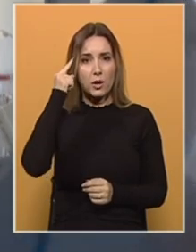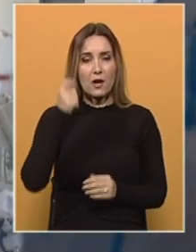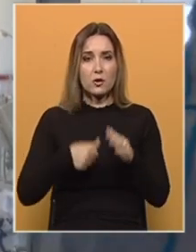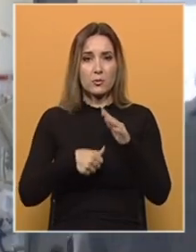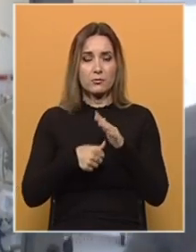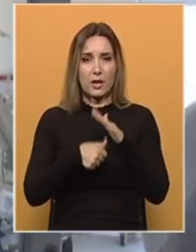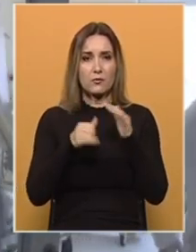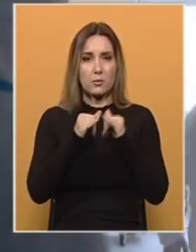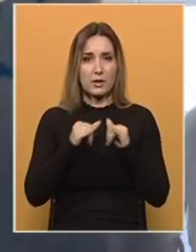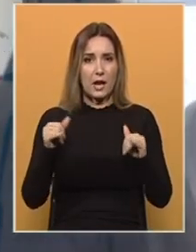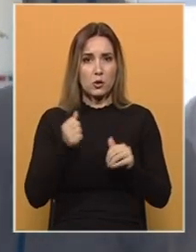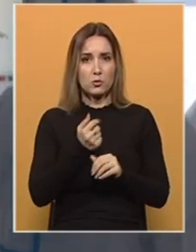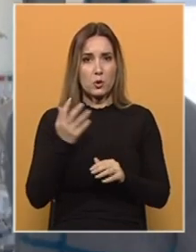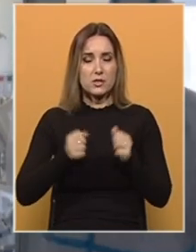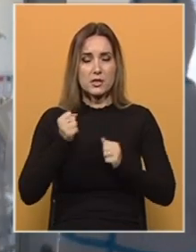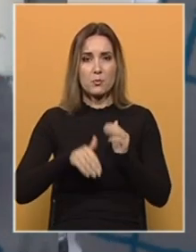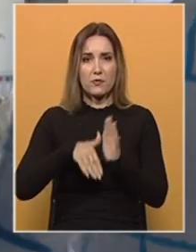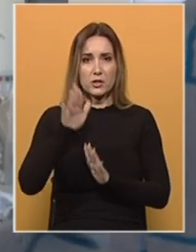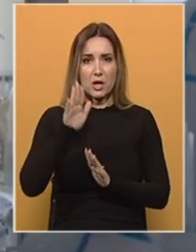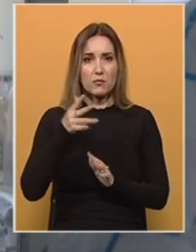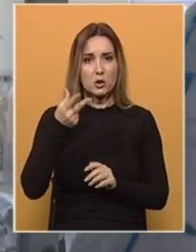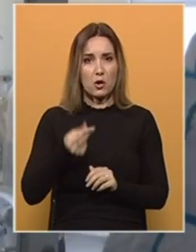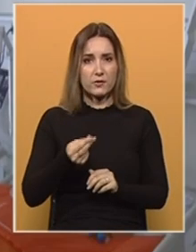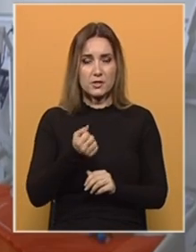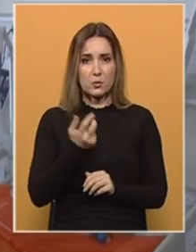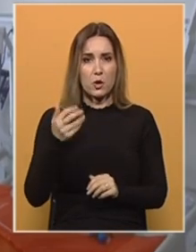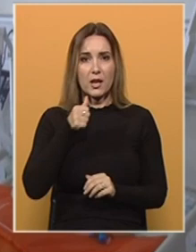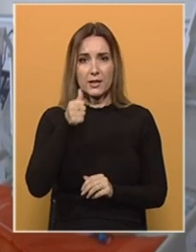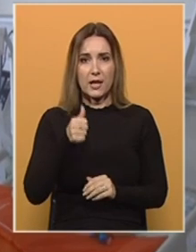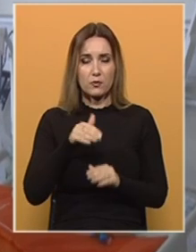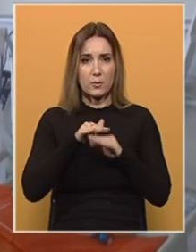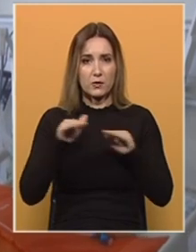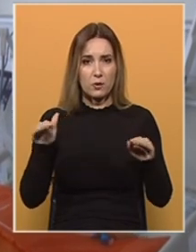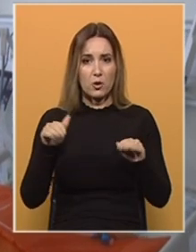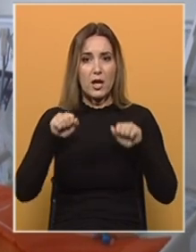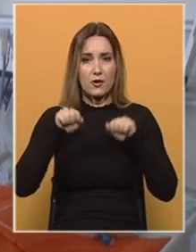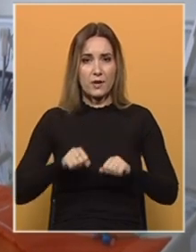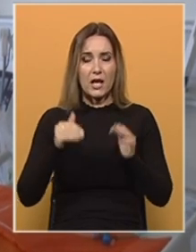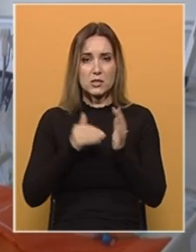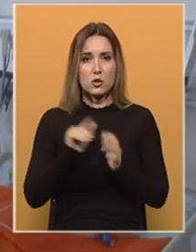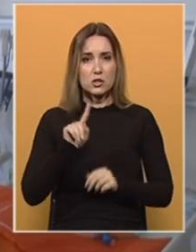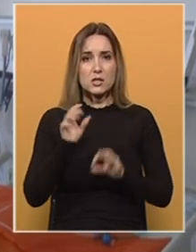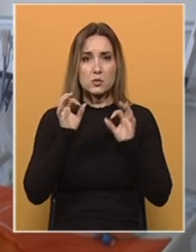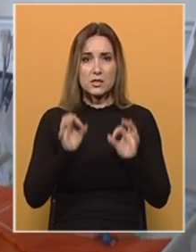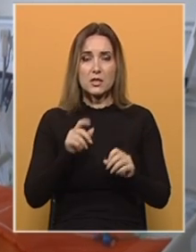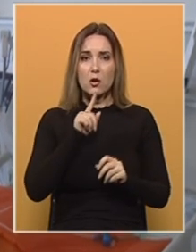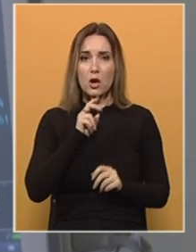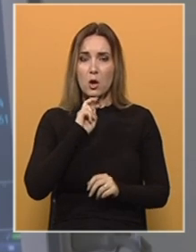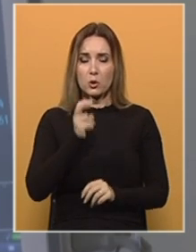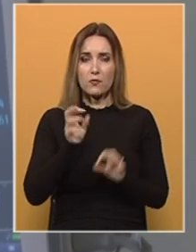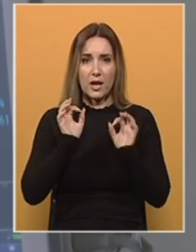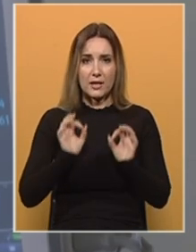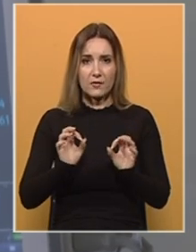gradu brojke novozaraženih rapidno se povećavaju i troci prenesu na dnevnom nivou. No vlasti još nisu sigurne koji odgovor je